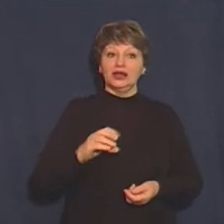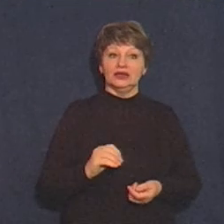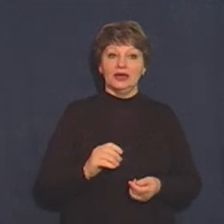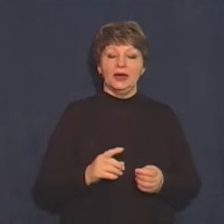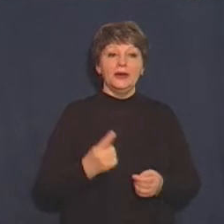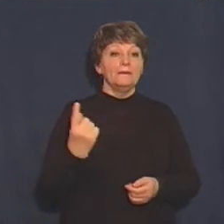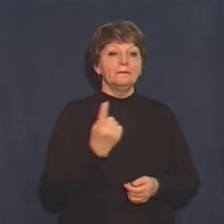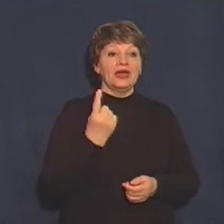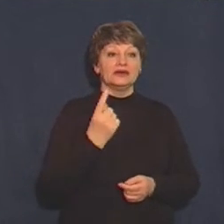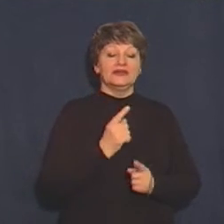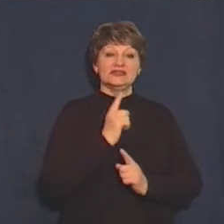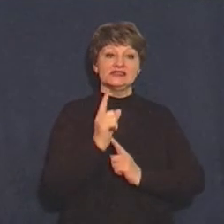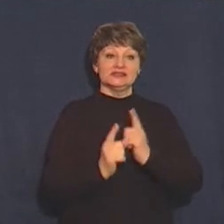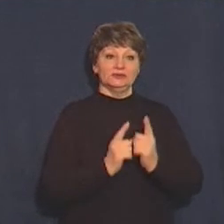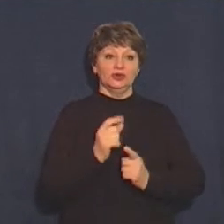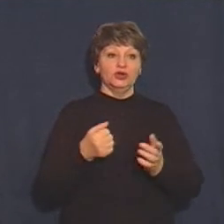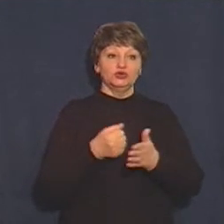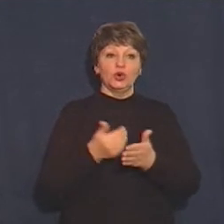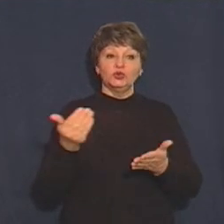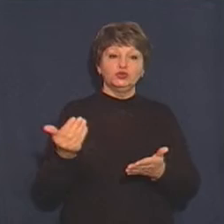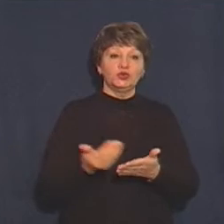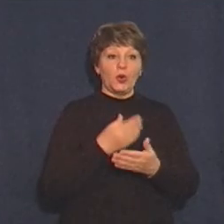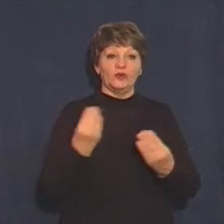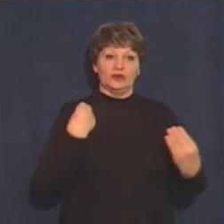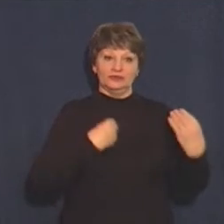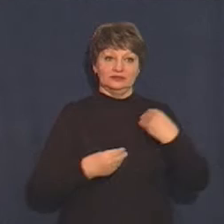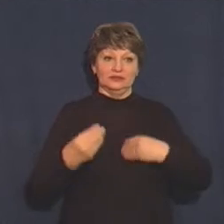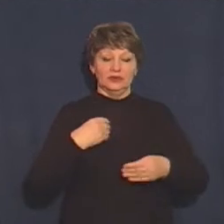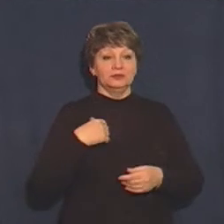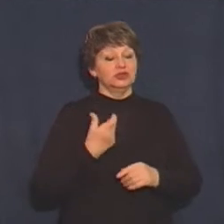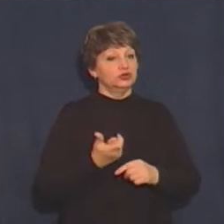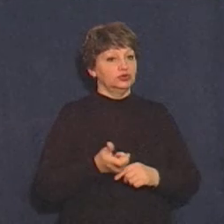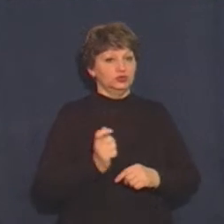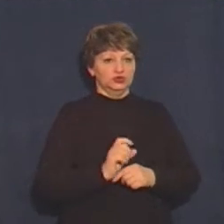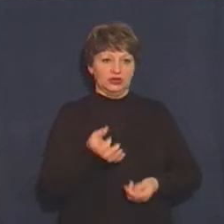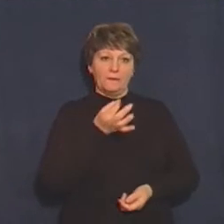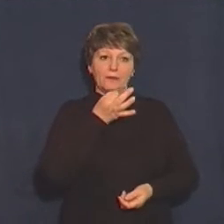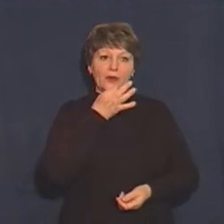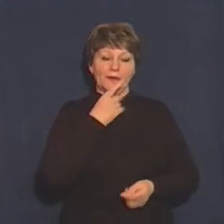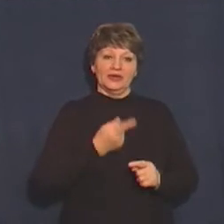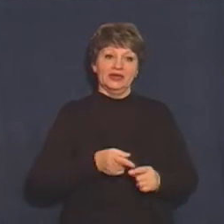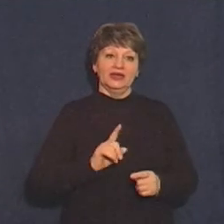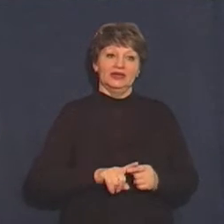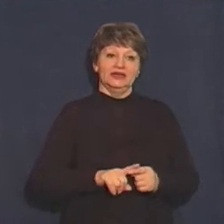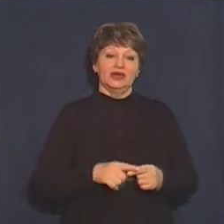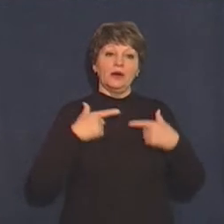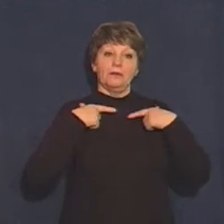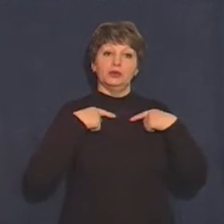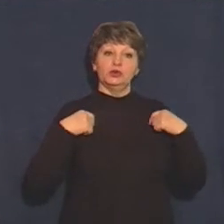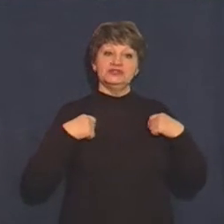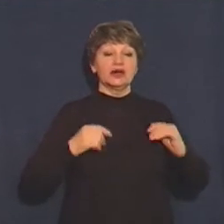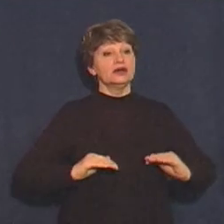крок до сучасного одягу. Мені дуже подобається цей експонат, блузка чудова, і